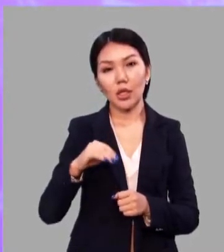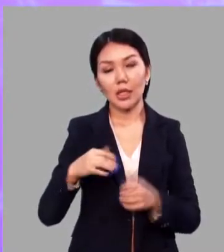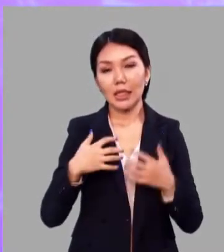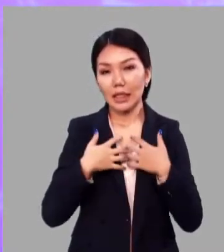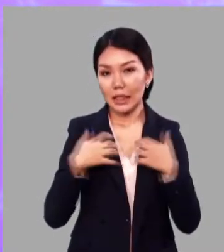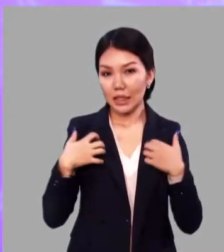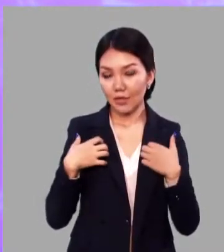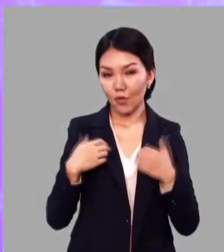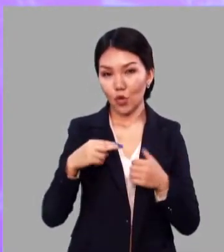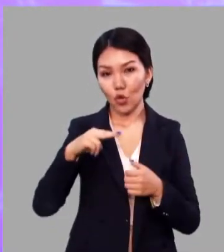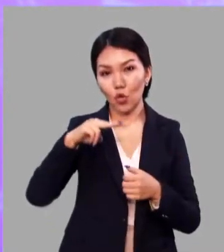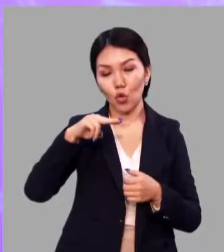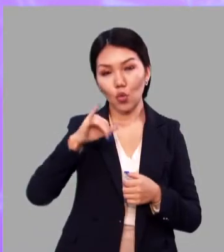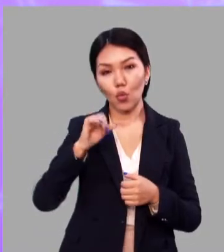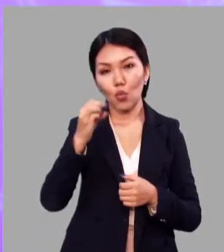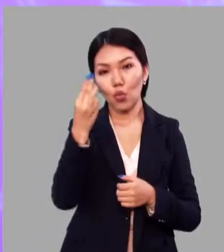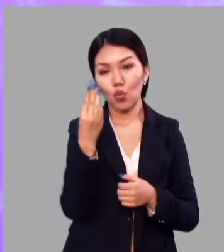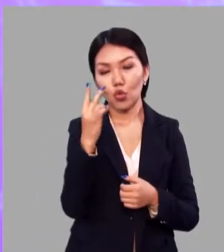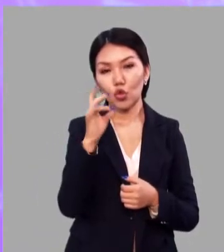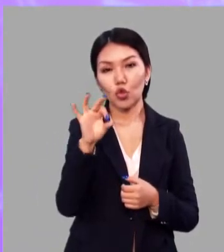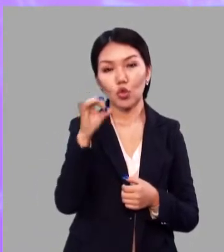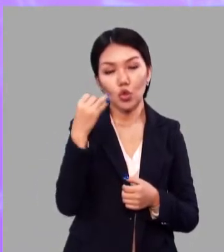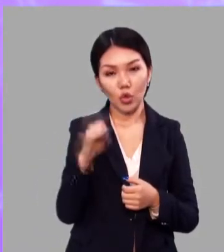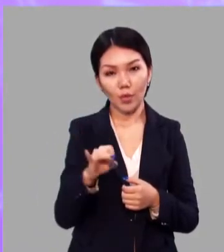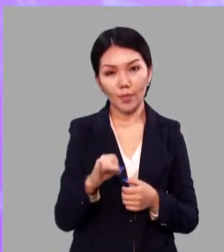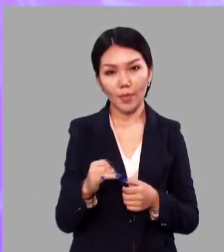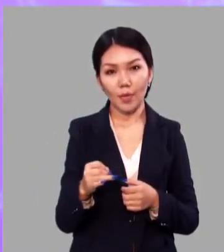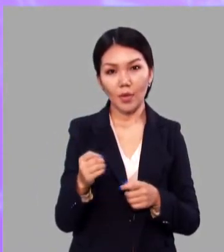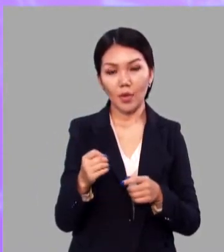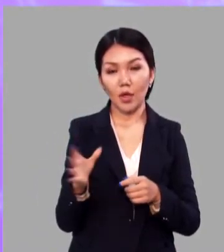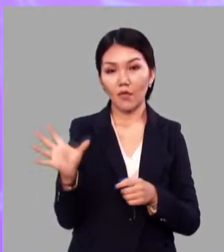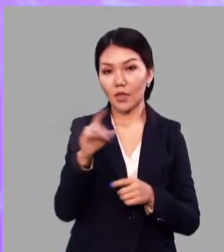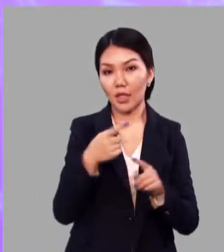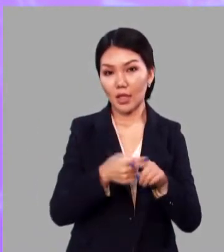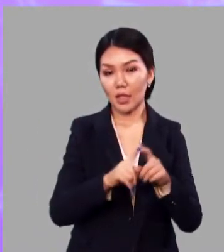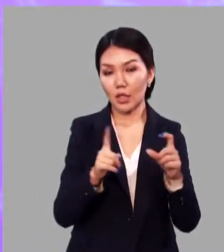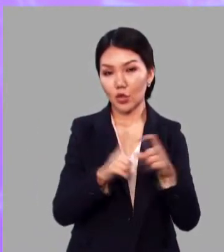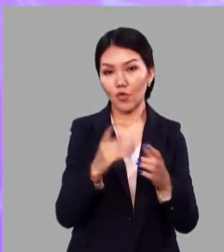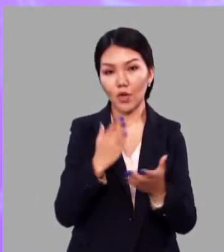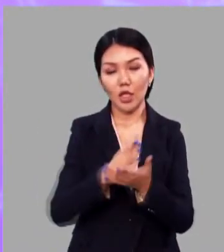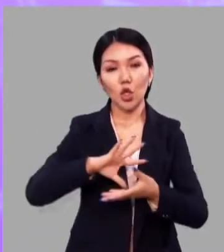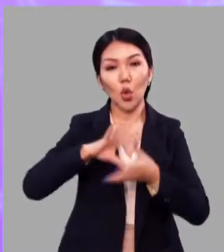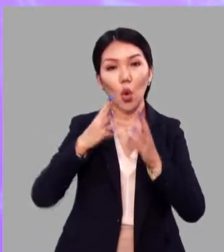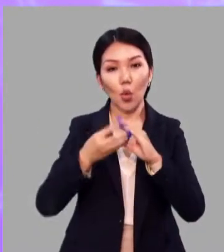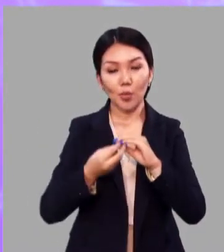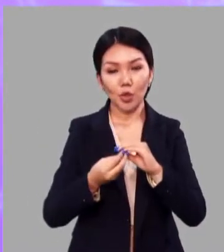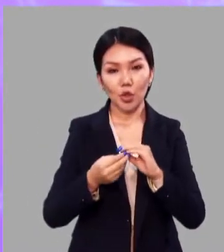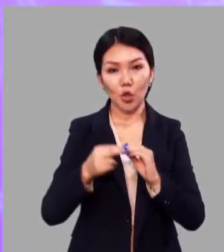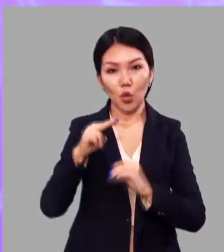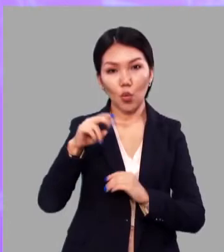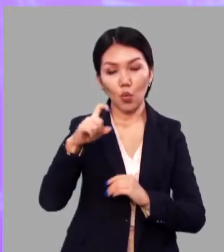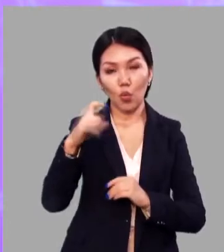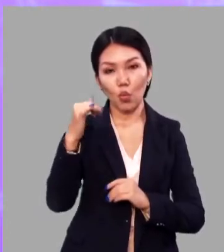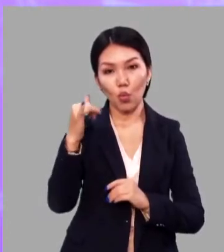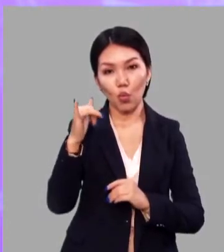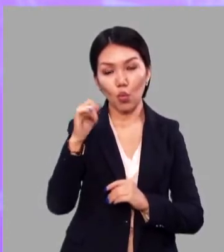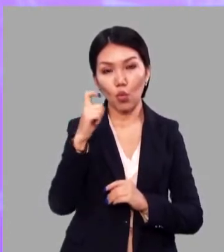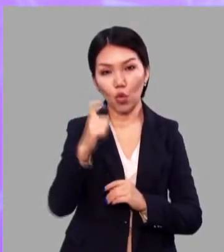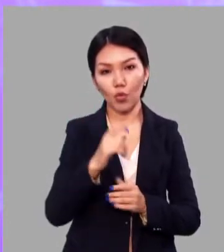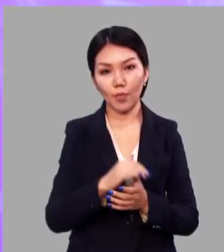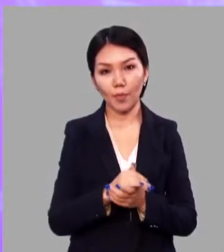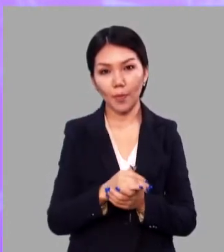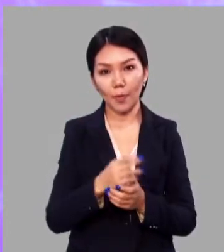У этих слов есть общее значение. Это пух. Но понаблюдаем за